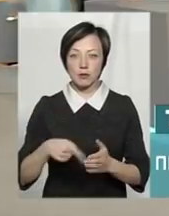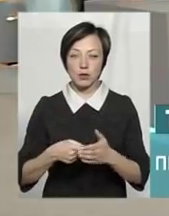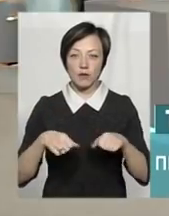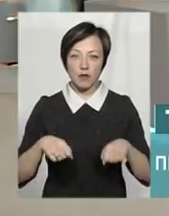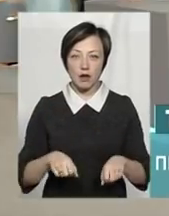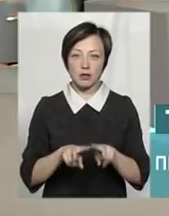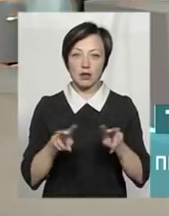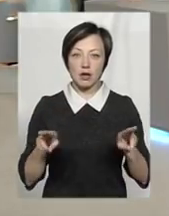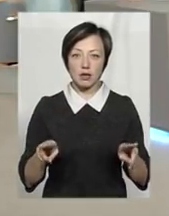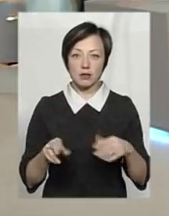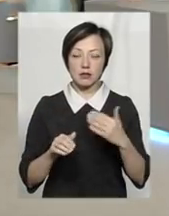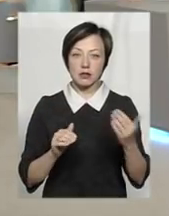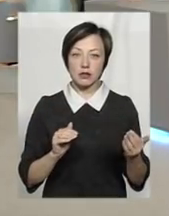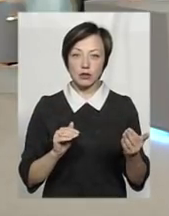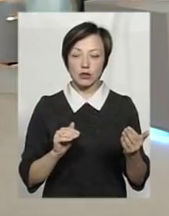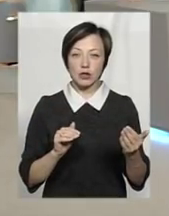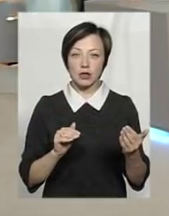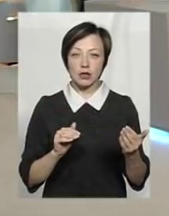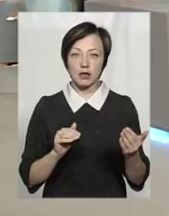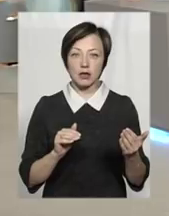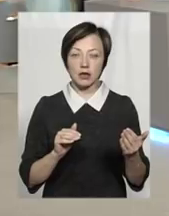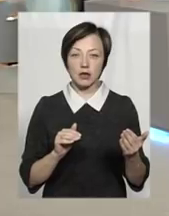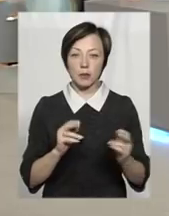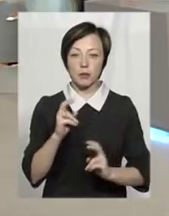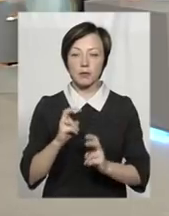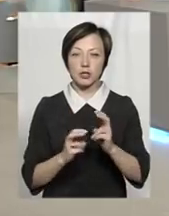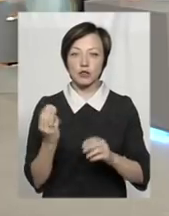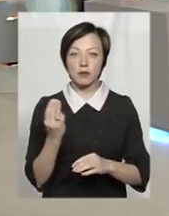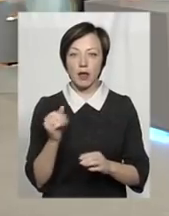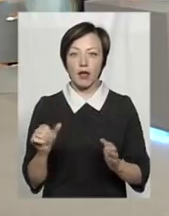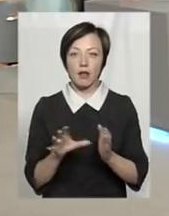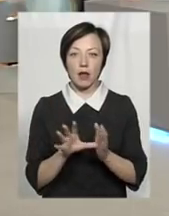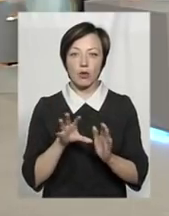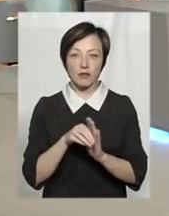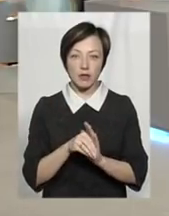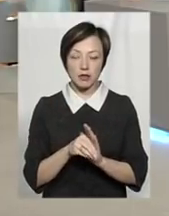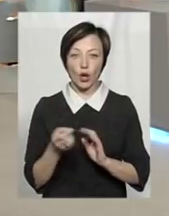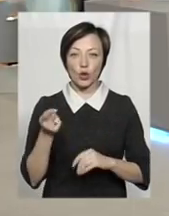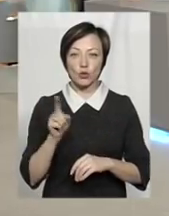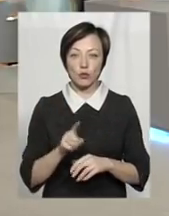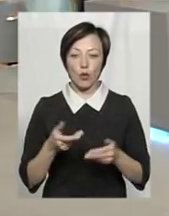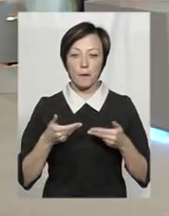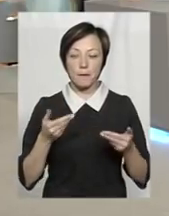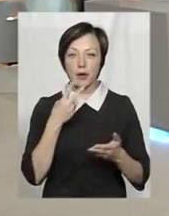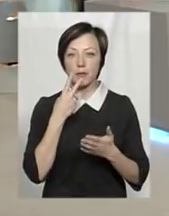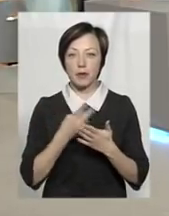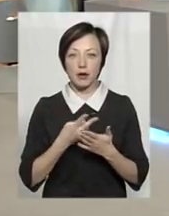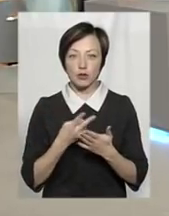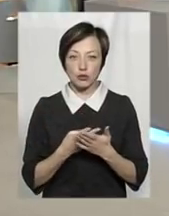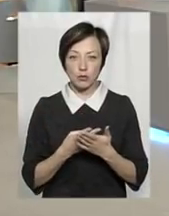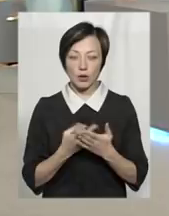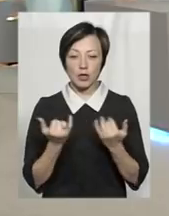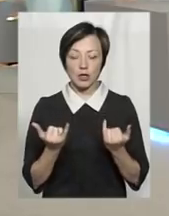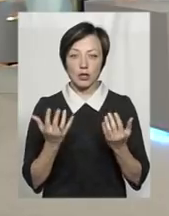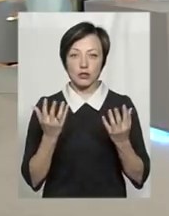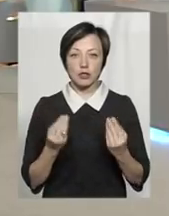влади, так само зі сторони підприємства «Шепетівка Енергоінвест». Тому ми бачимо на